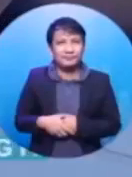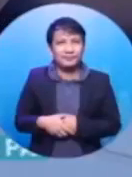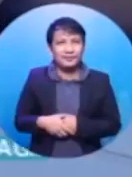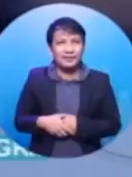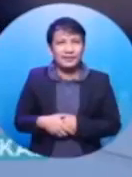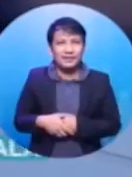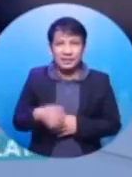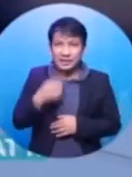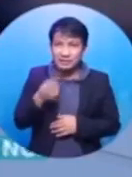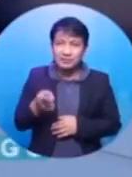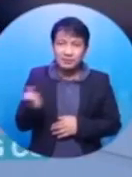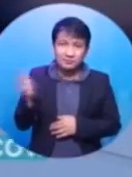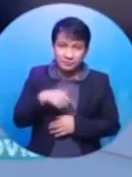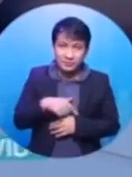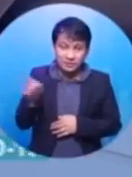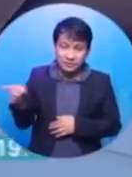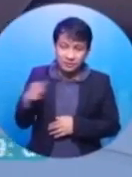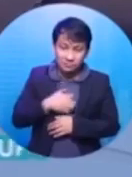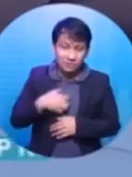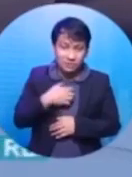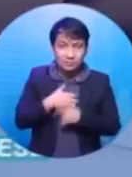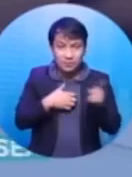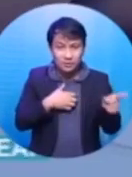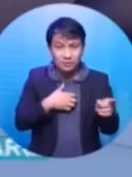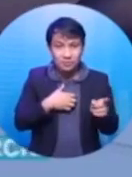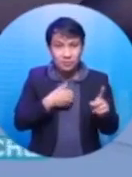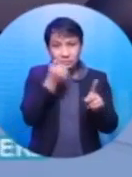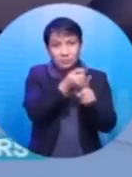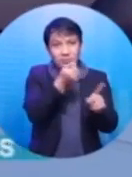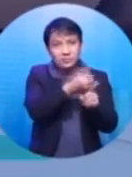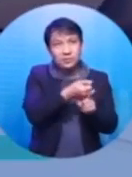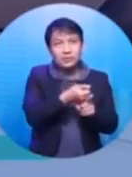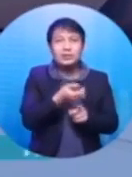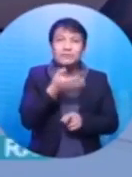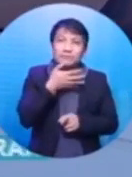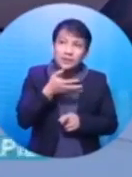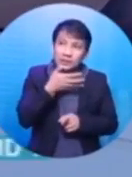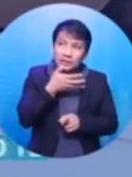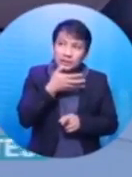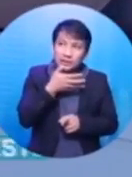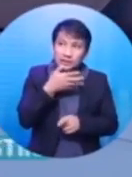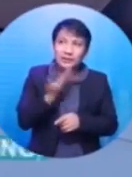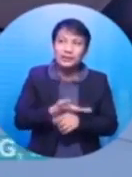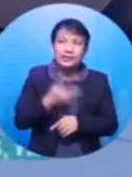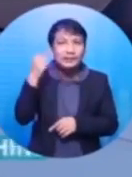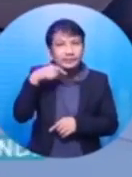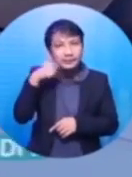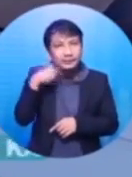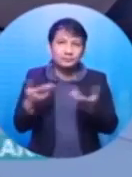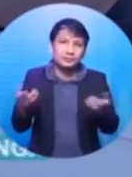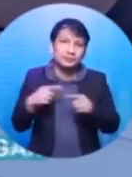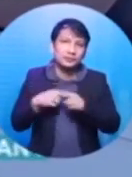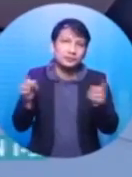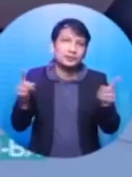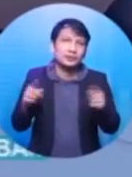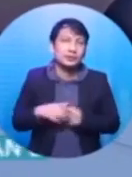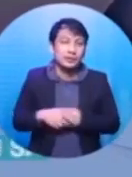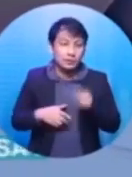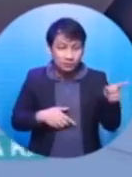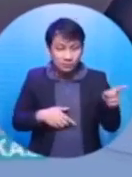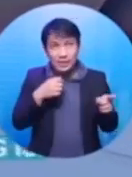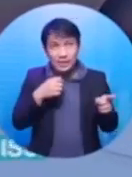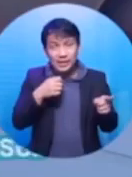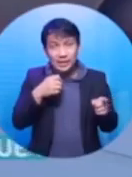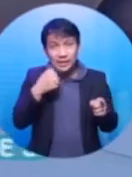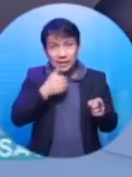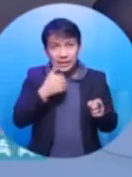Ito naman po ang kaso ng isang babae na pinagtulong ang bugbugin ng kanyang nanay at ate. Ibang klase to. Ang awa ay nagugat